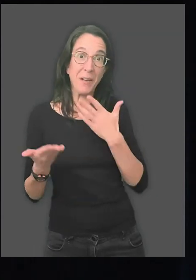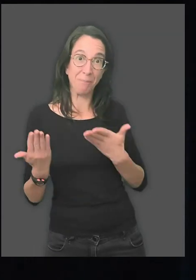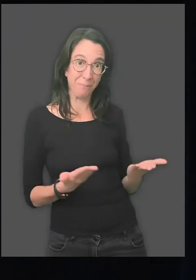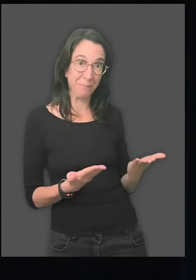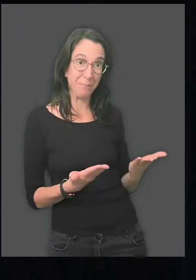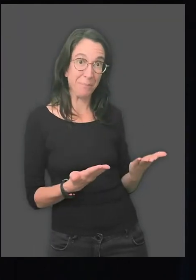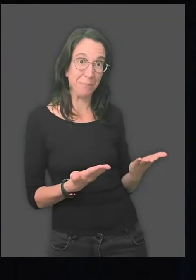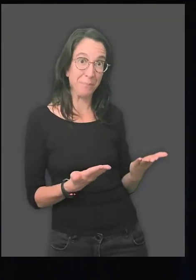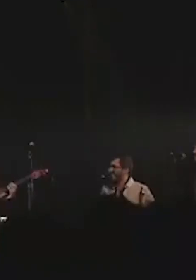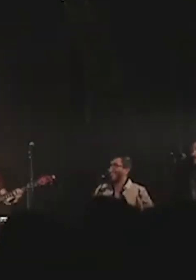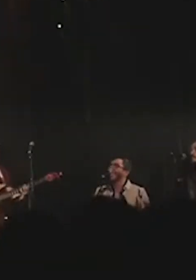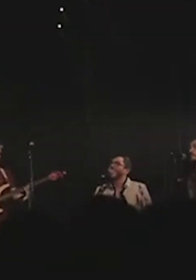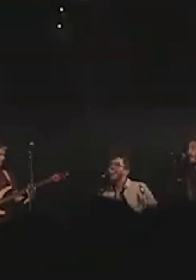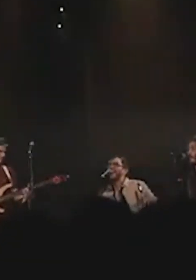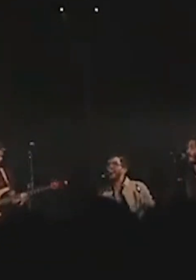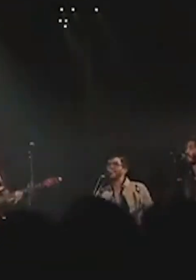parfait pour danser.